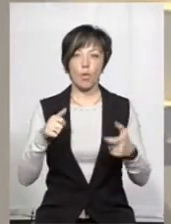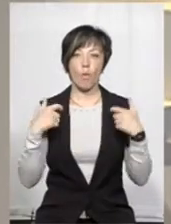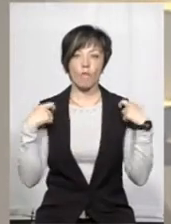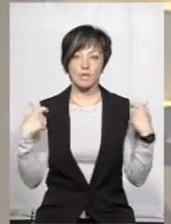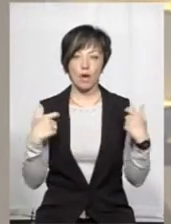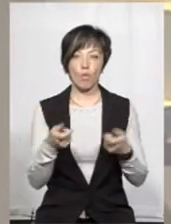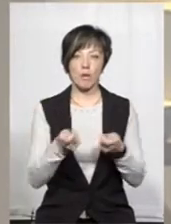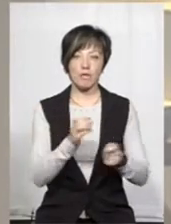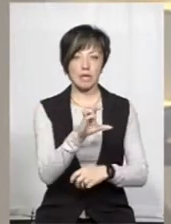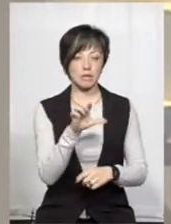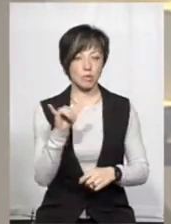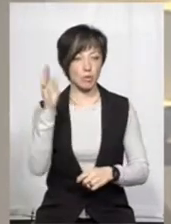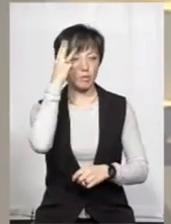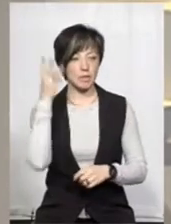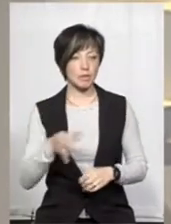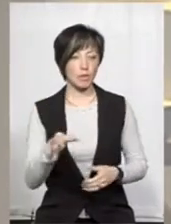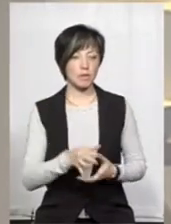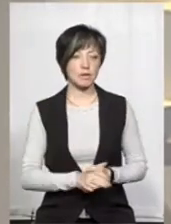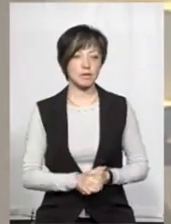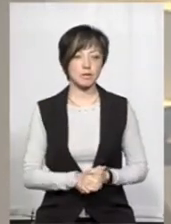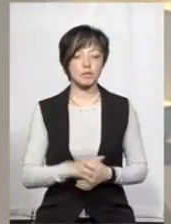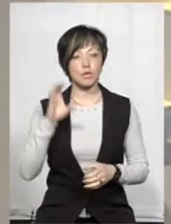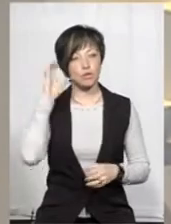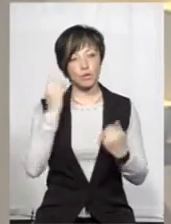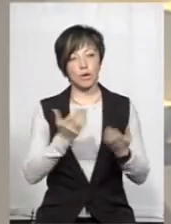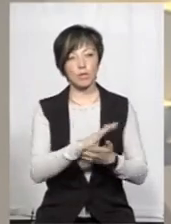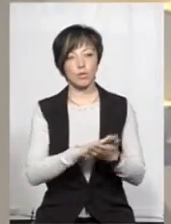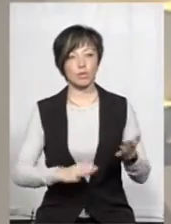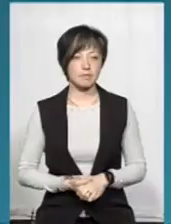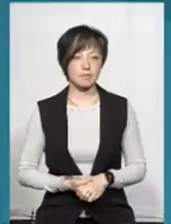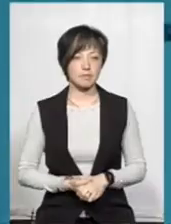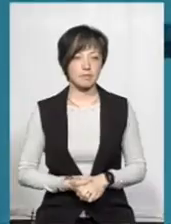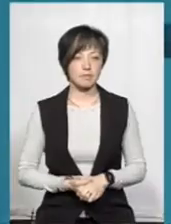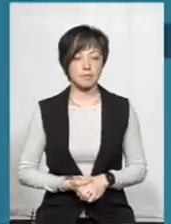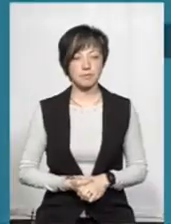управління служби безпеки у Хмельницькій області Людмили Рябчук. Послухаємо і продовжимо.